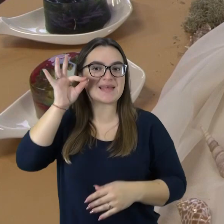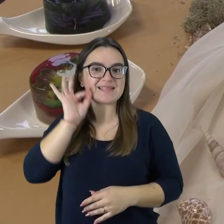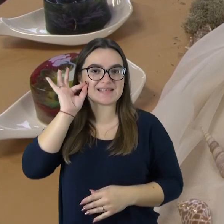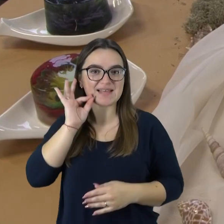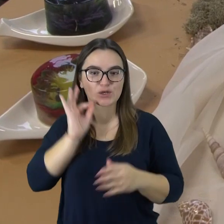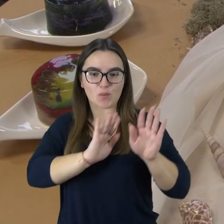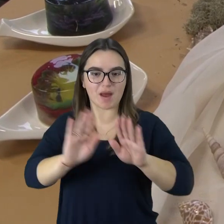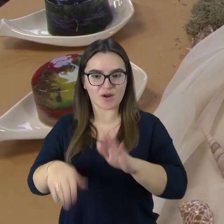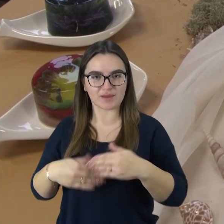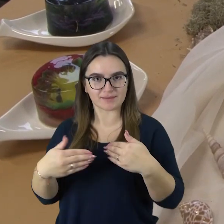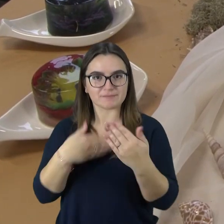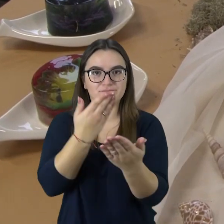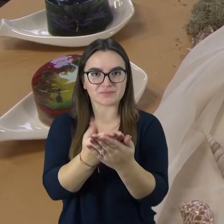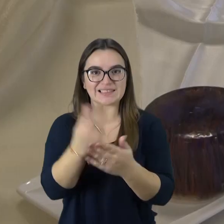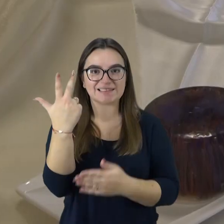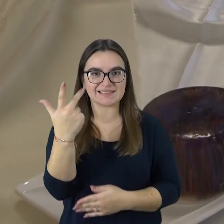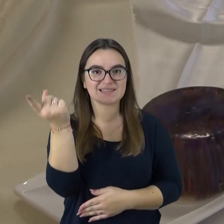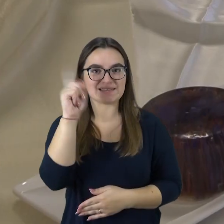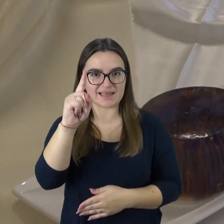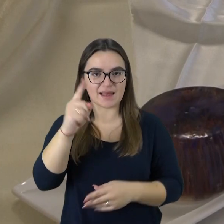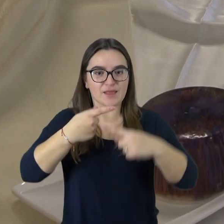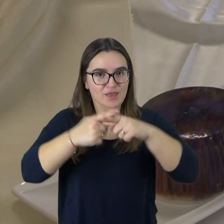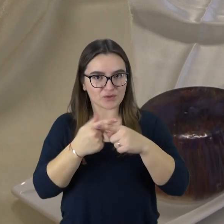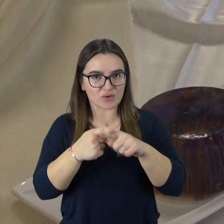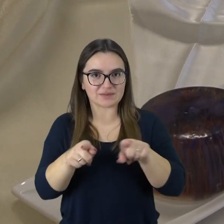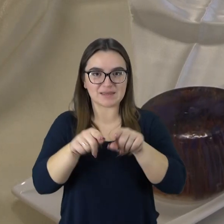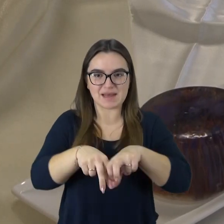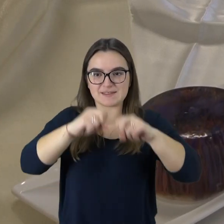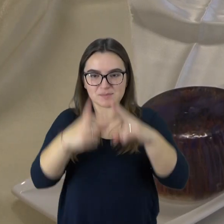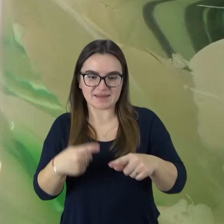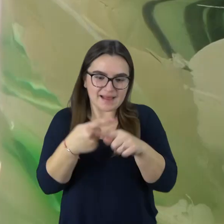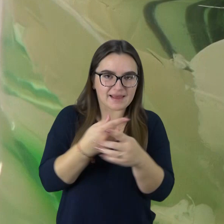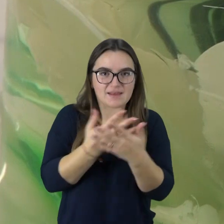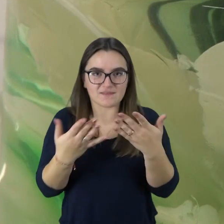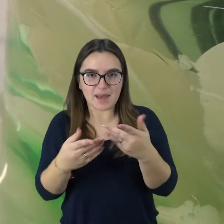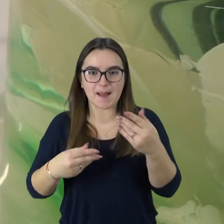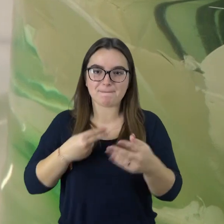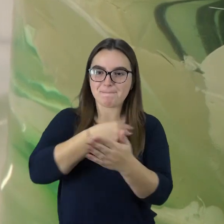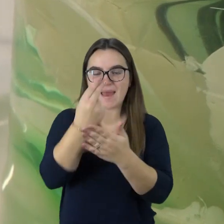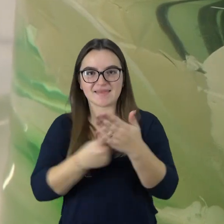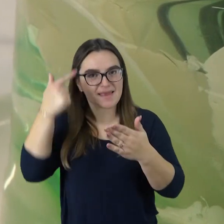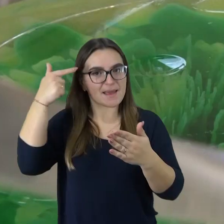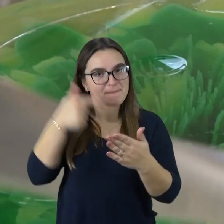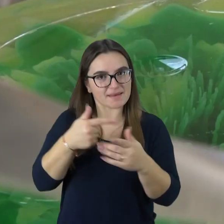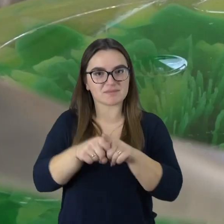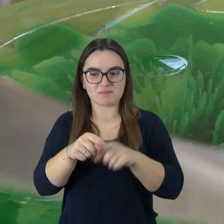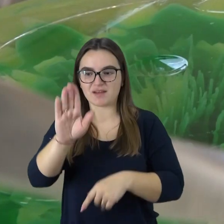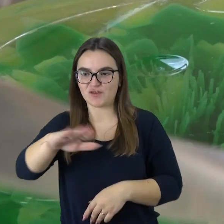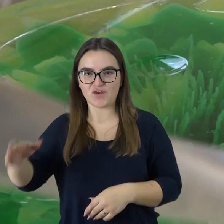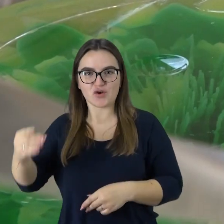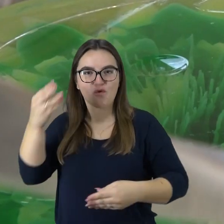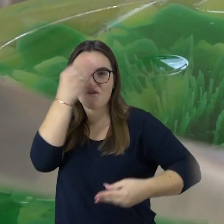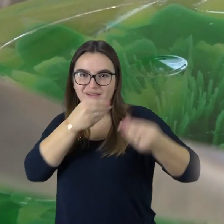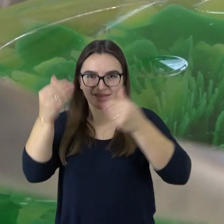parodoje pražydo gėlės. 3D technologijos, specialios konditerinės priemonės, meniniai gebėjimai ir moksleivių